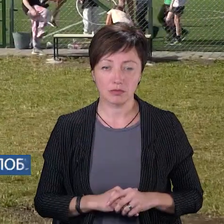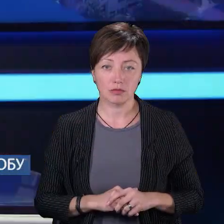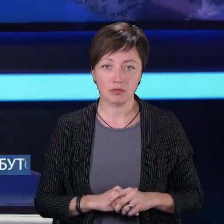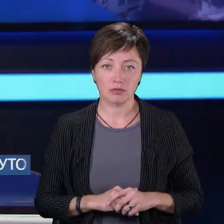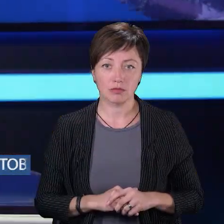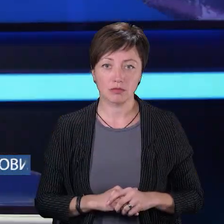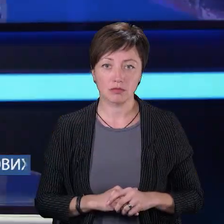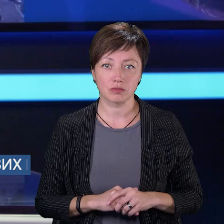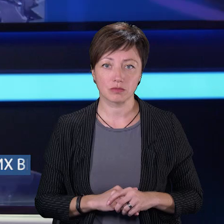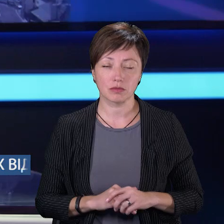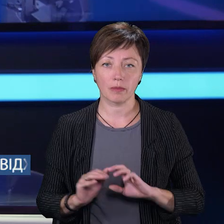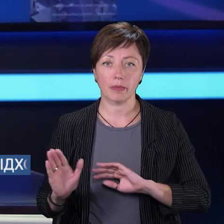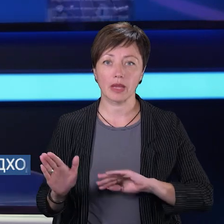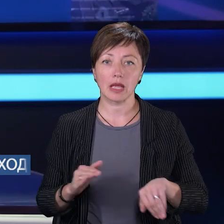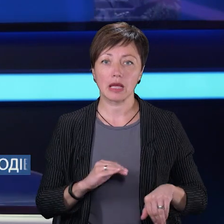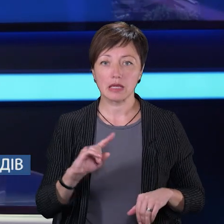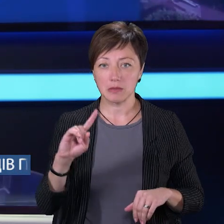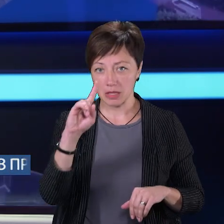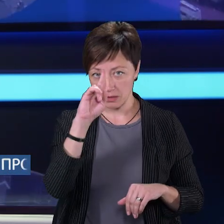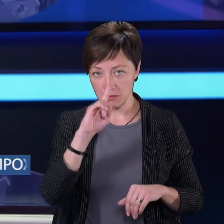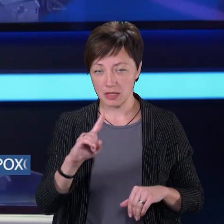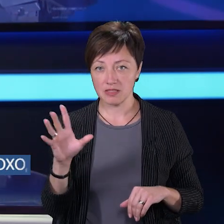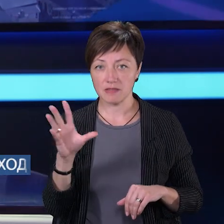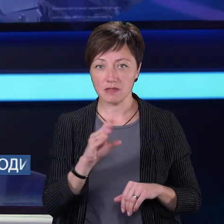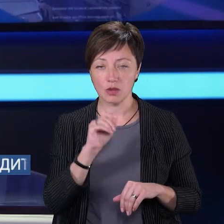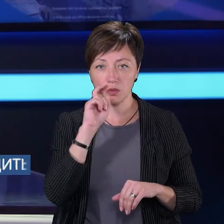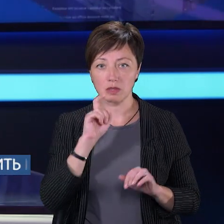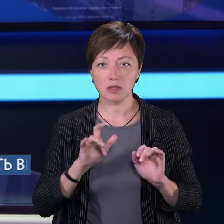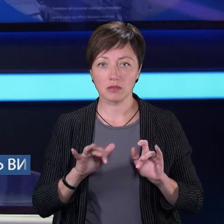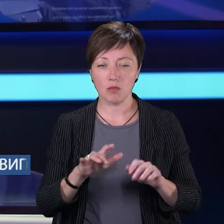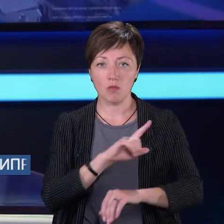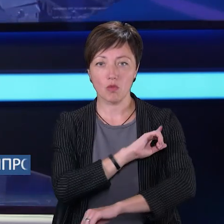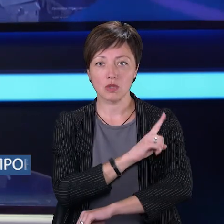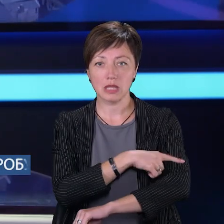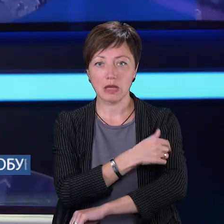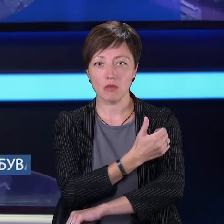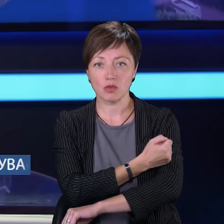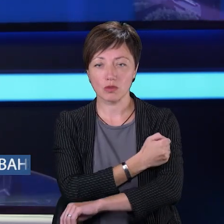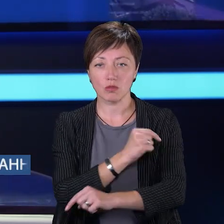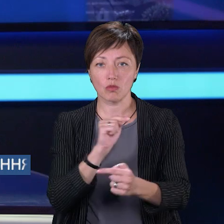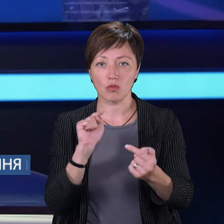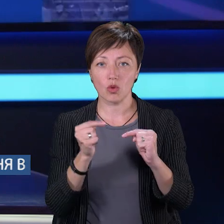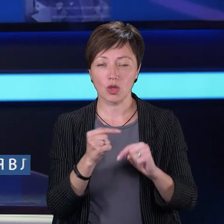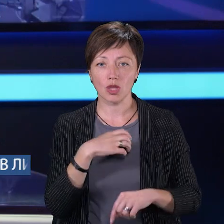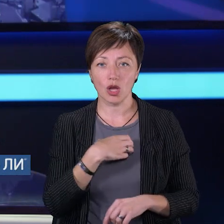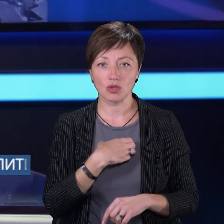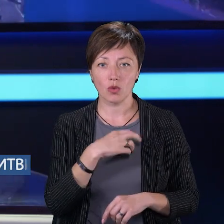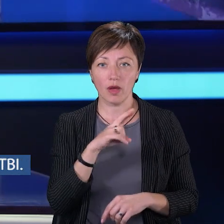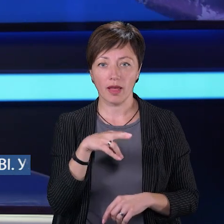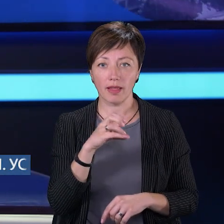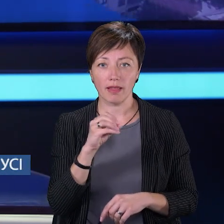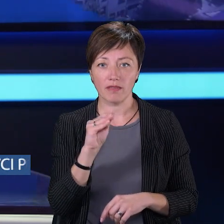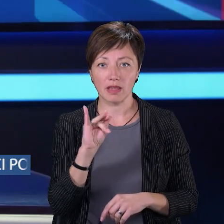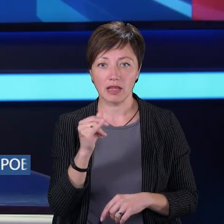За перший місяць всеукраїнської кампанії із посилення імунізації проти кашлюку, дифтерії та правця.